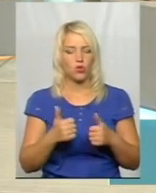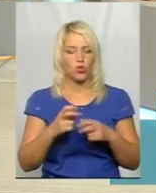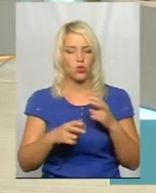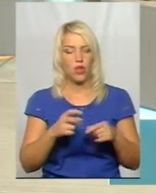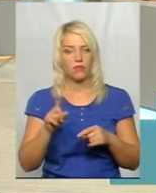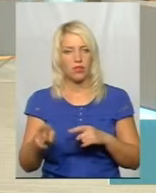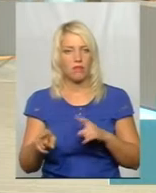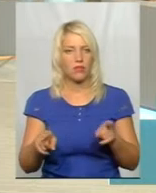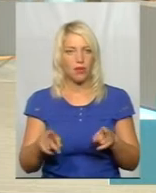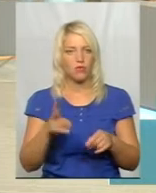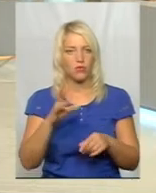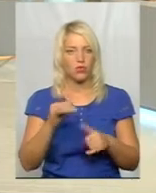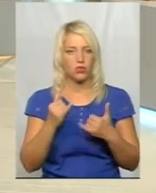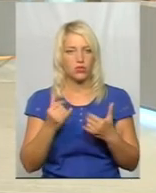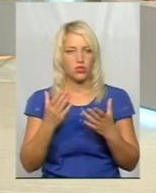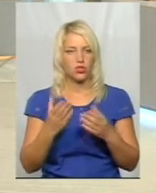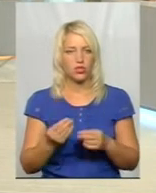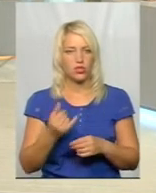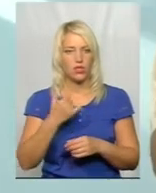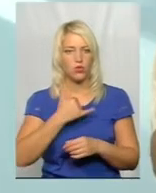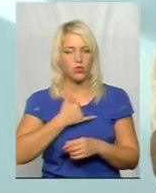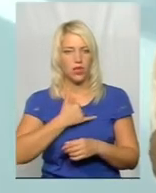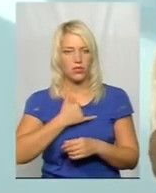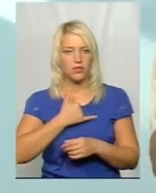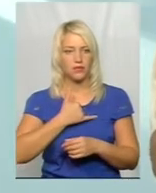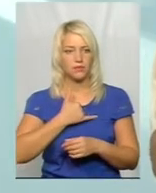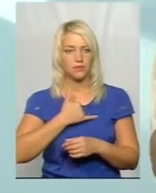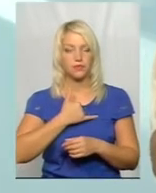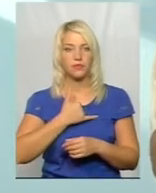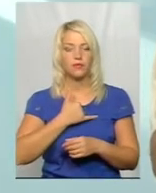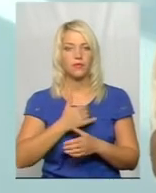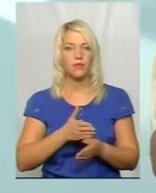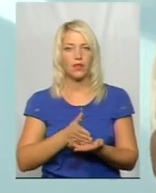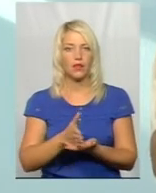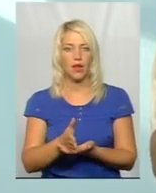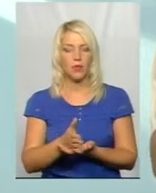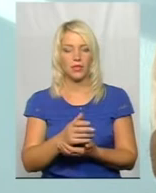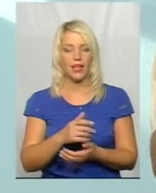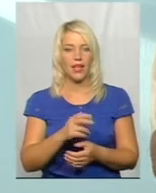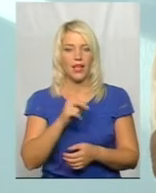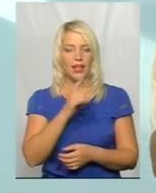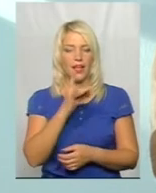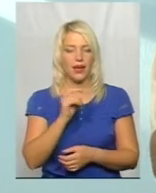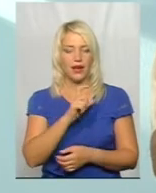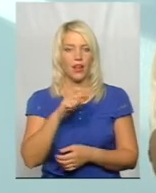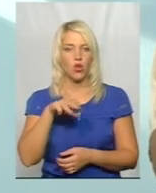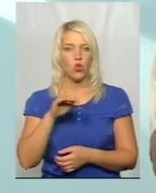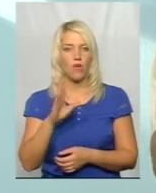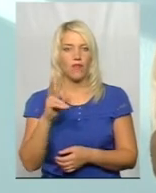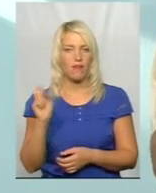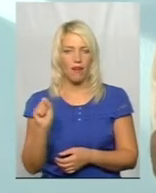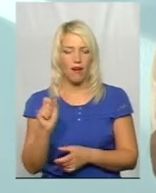Хотя на сьогоднішній день в нас напрямок рихтовки кузових автомобілів і